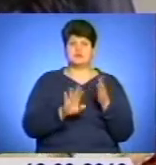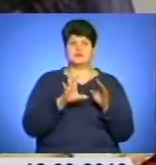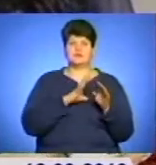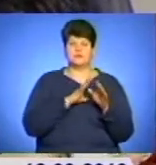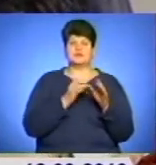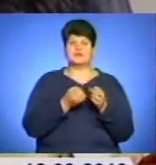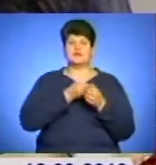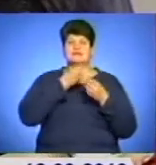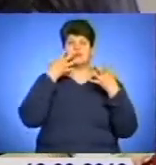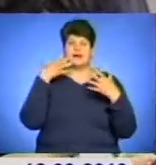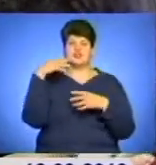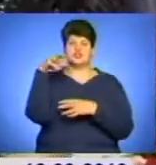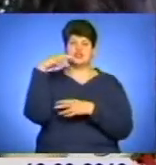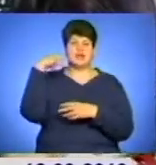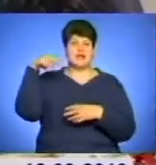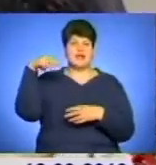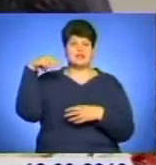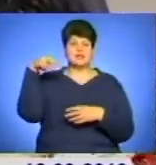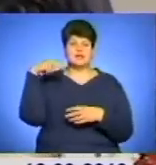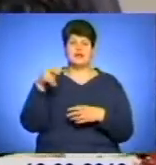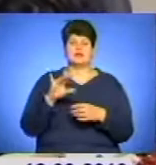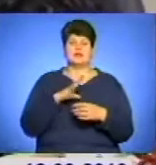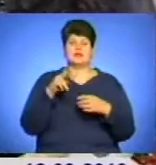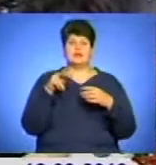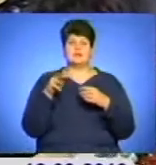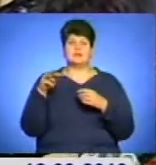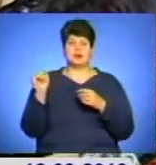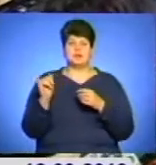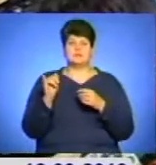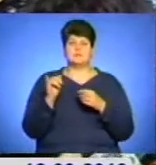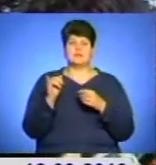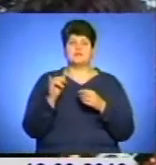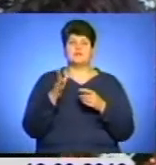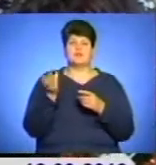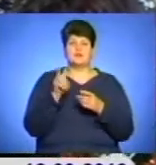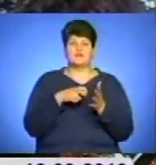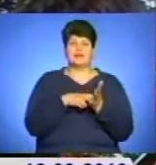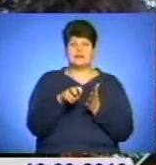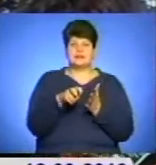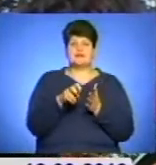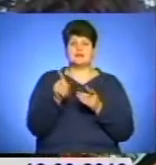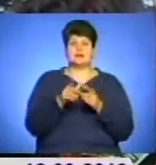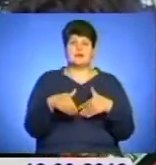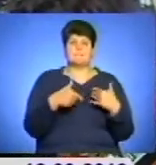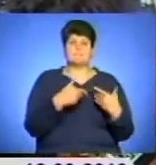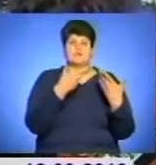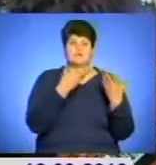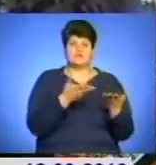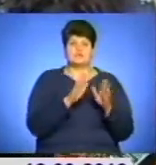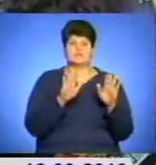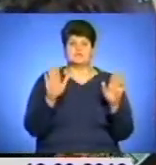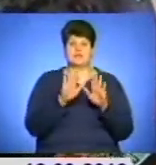черешня, але музика тут же злотника. Слова Лесі Михайліни прийшов від Лесі Михайліни лист і вона запропонувала, щоб